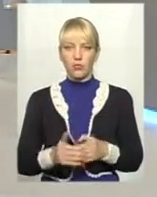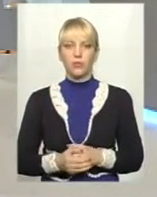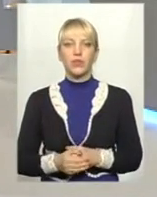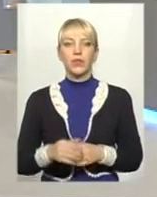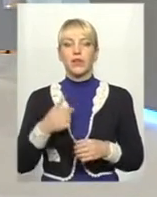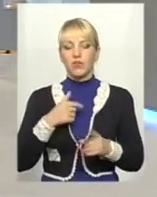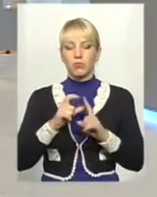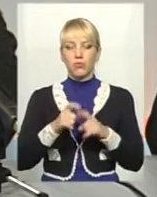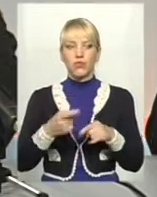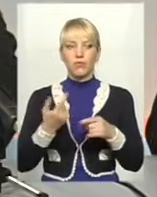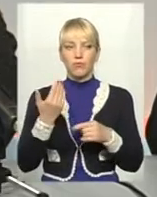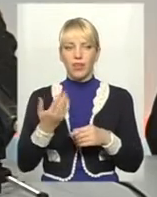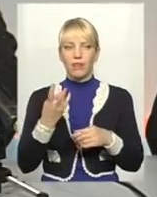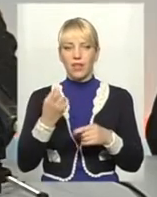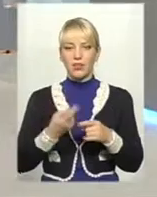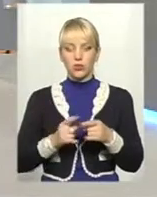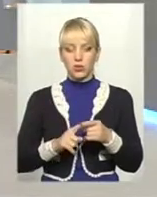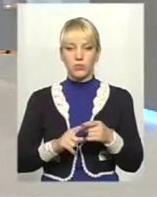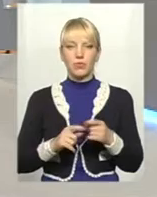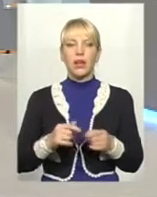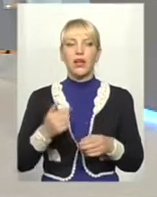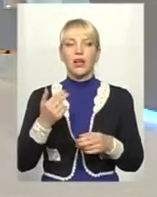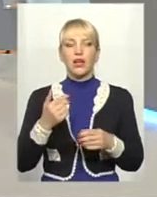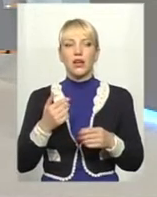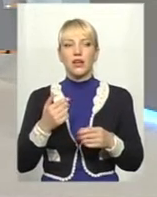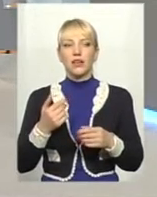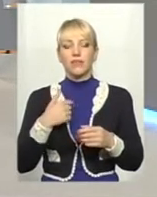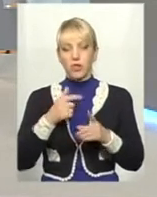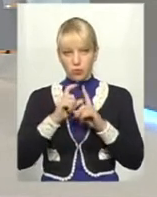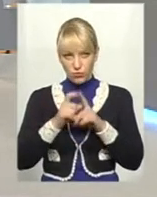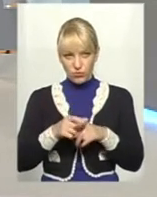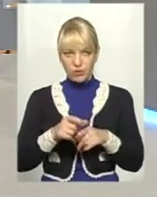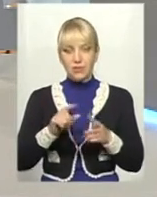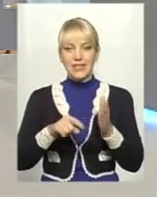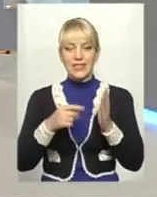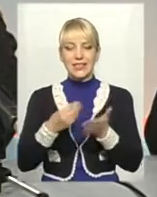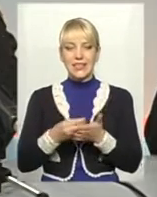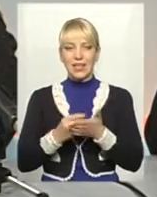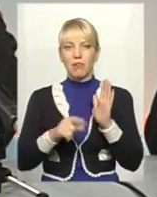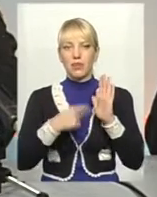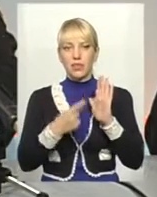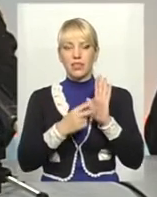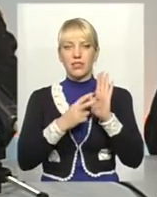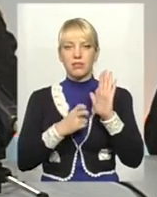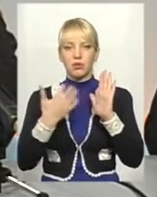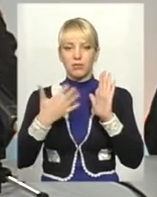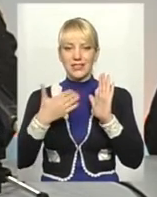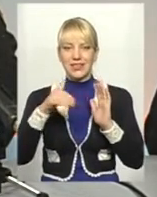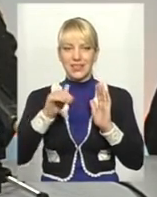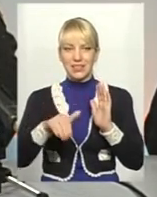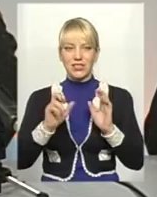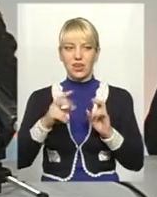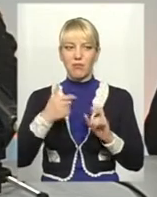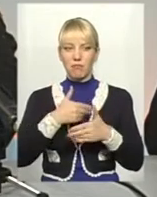теж питання. Відповім. Тому що будівництво... Відповім. Відповім. Ціна питання 750 тисяч, як ми вважали.